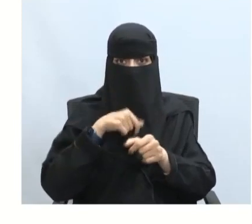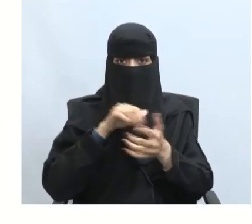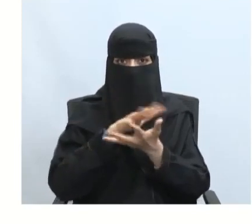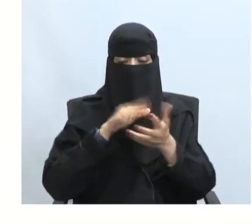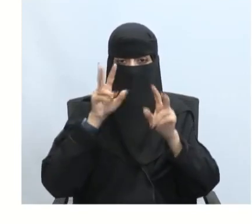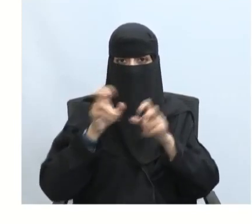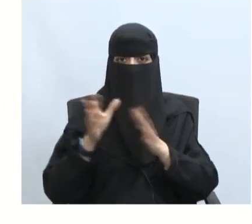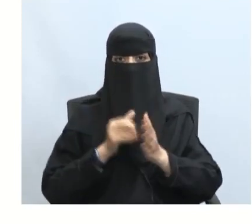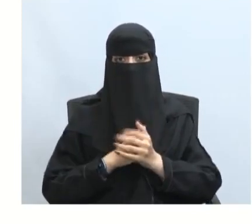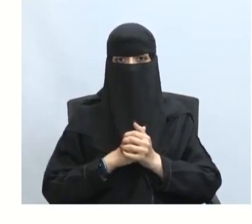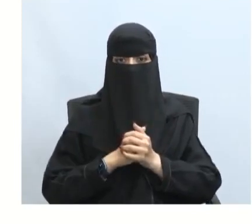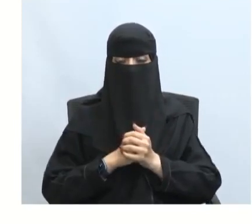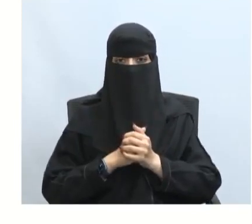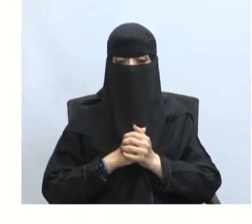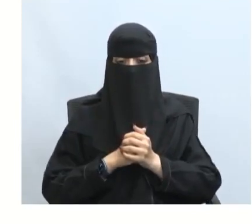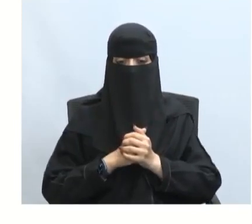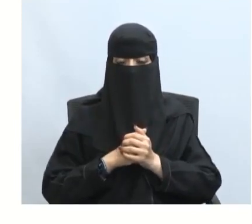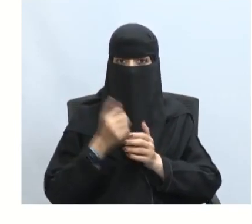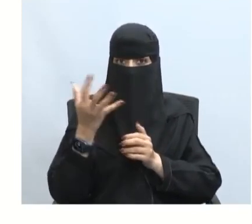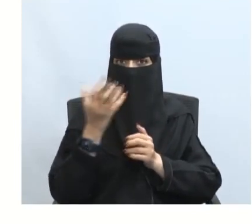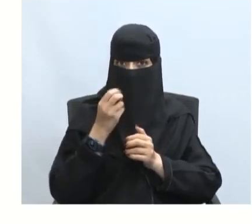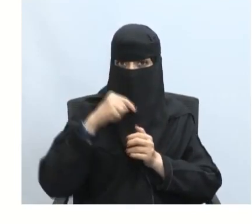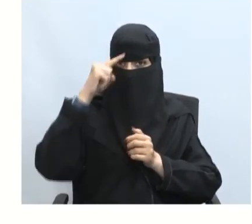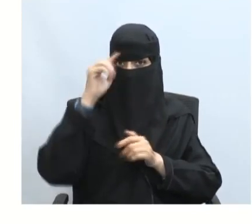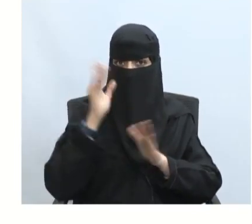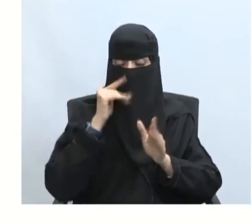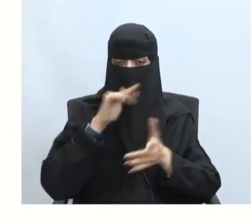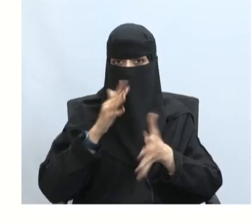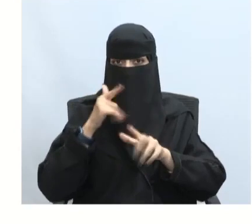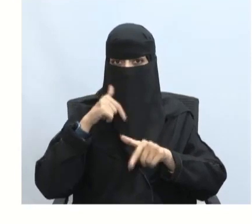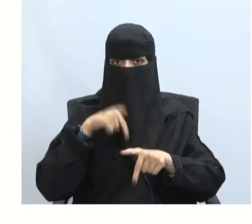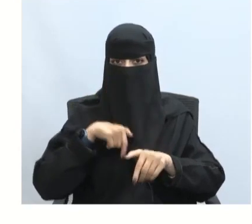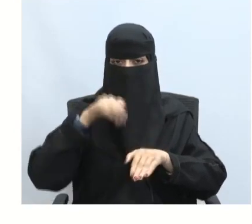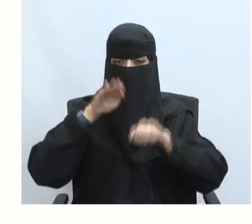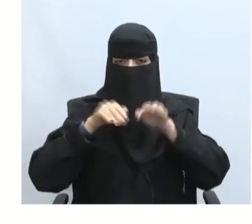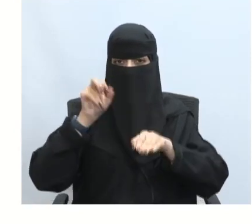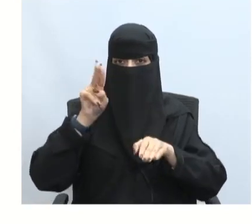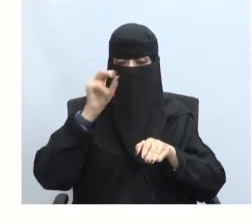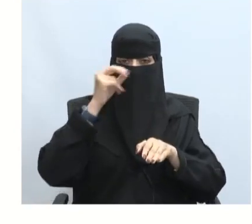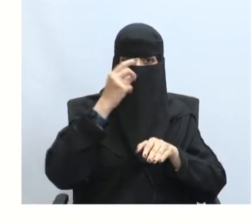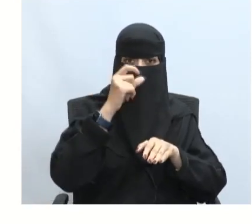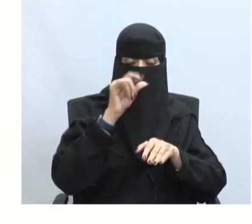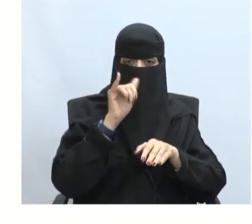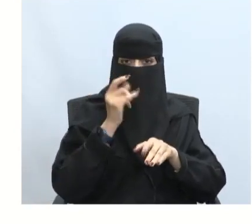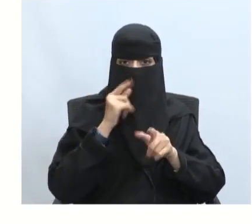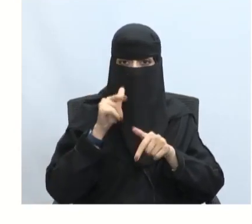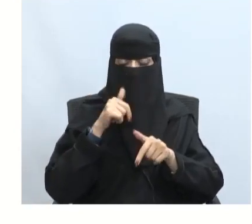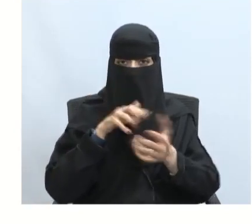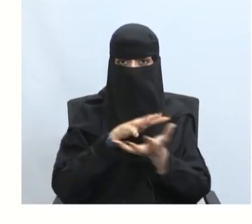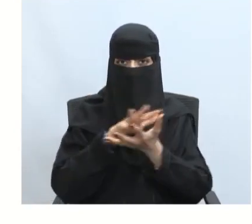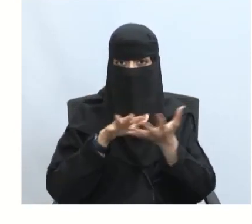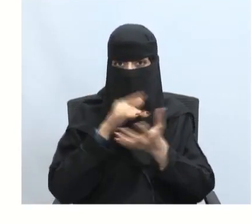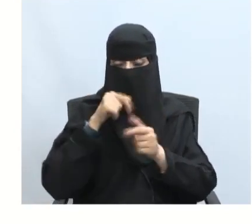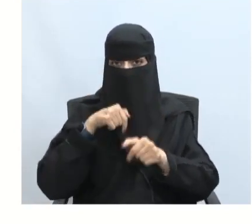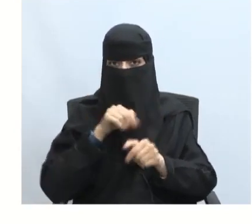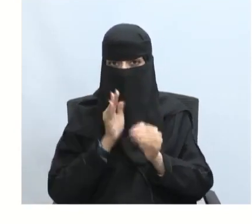لمعالجة الأزمة الأزمة نأخذ مثال بالنسبة للتقدير مشكلة